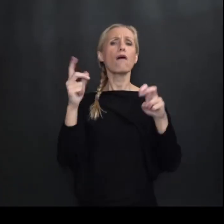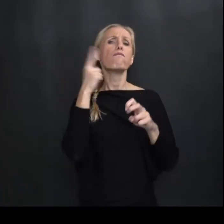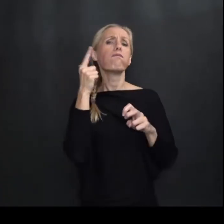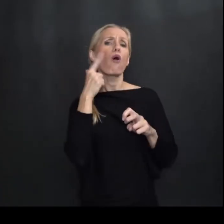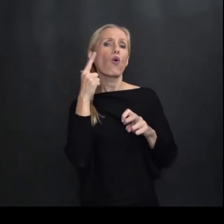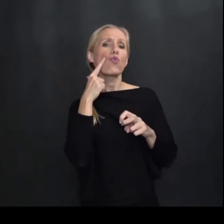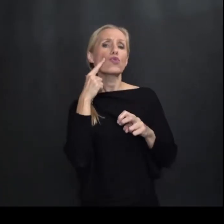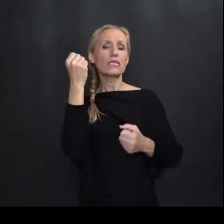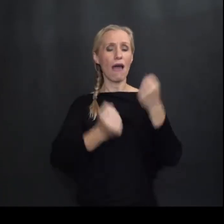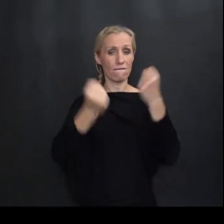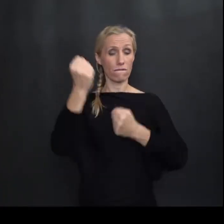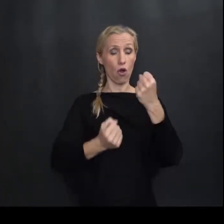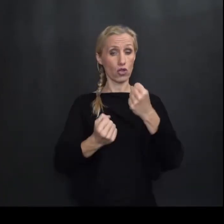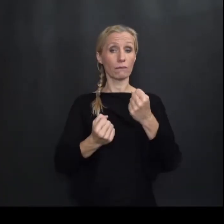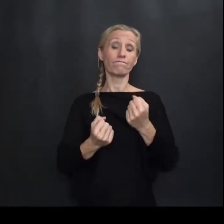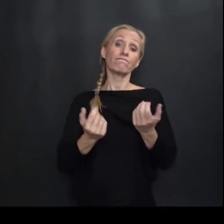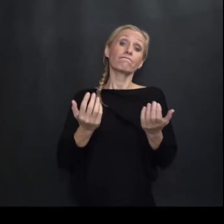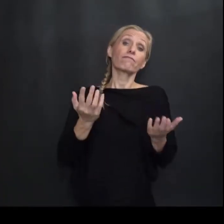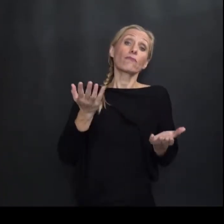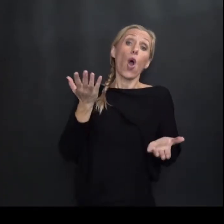tesna verzija Odnosno